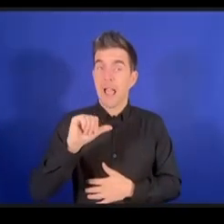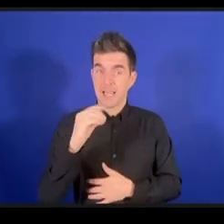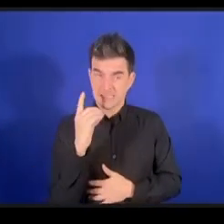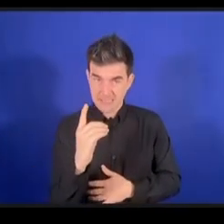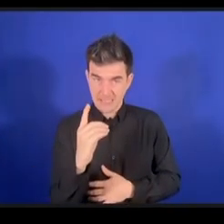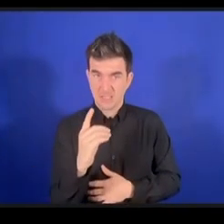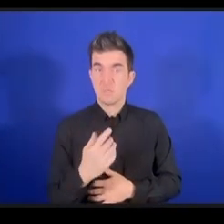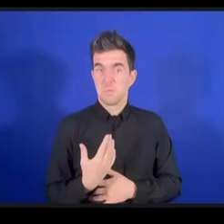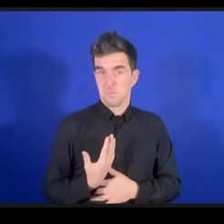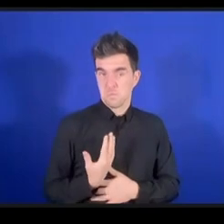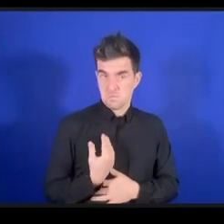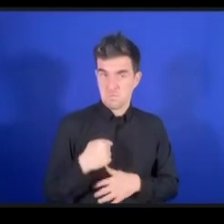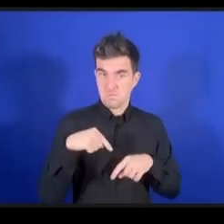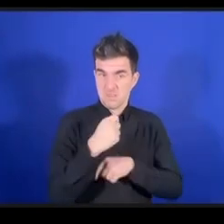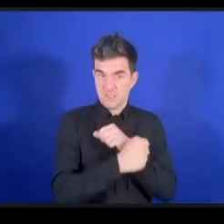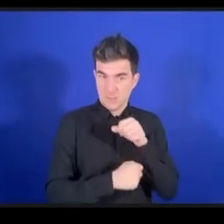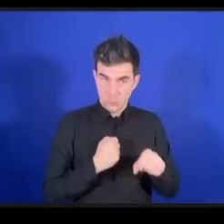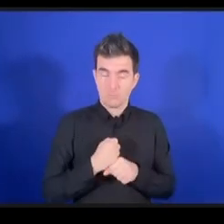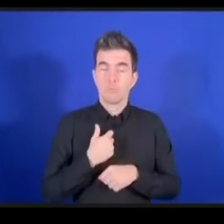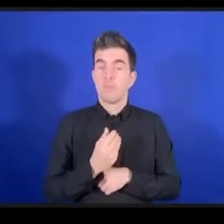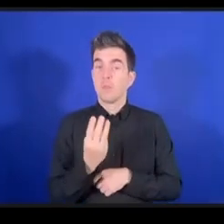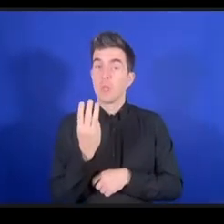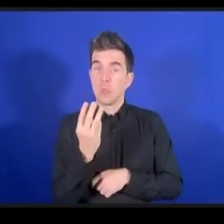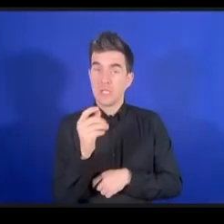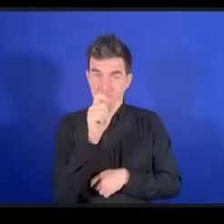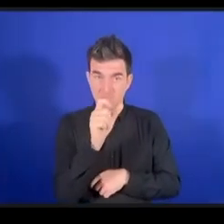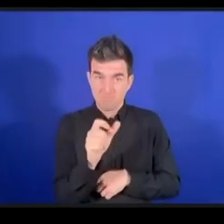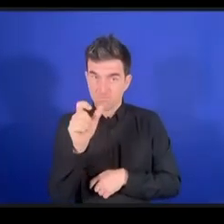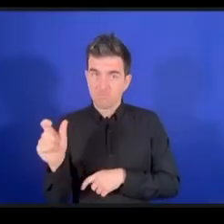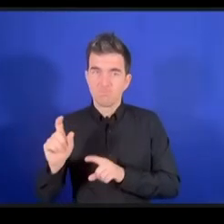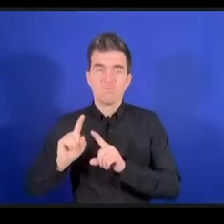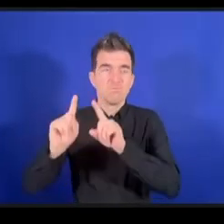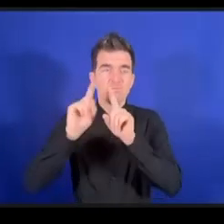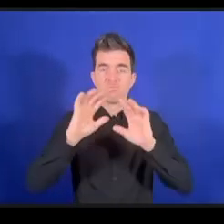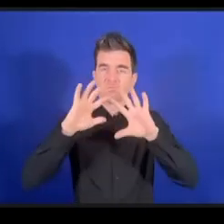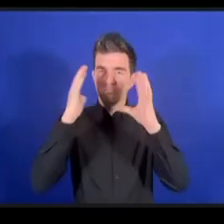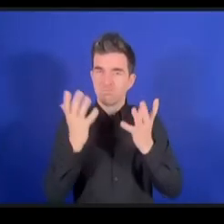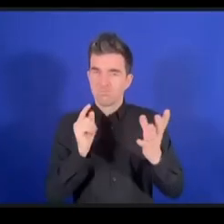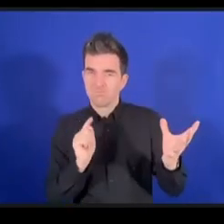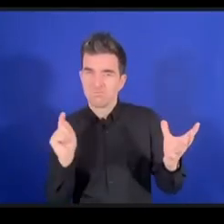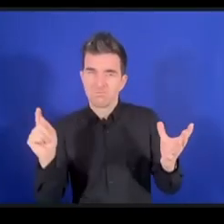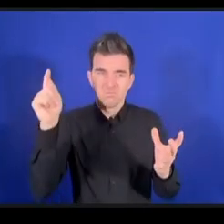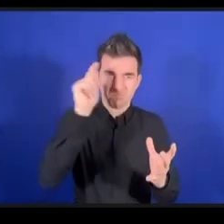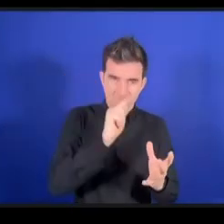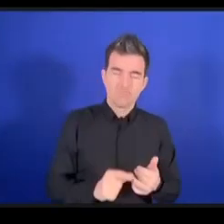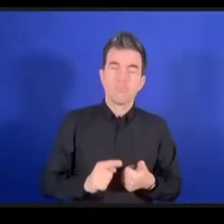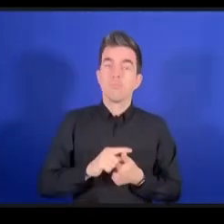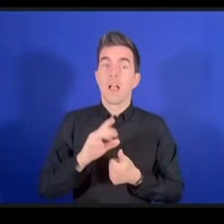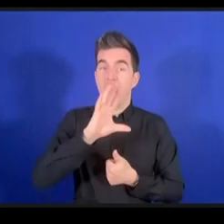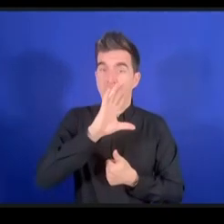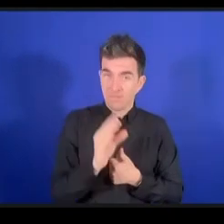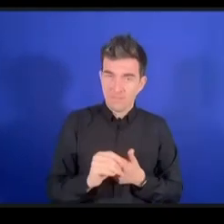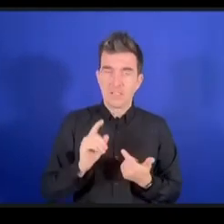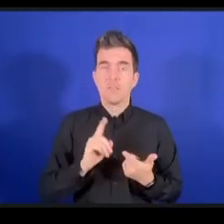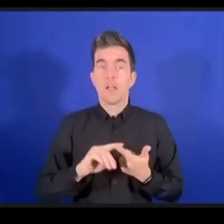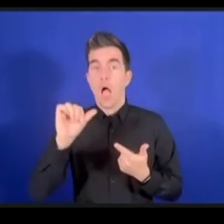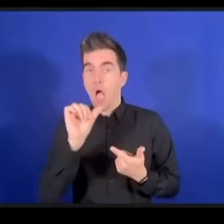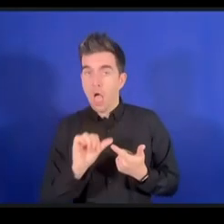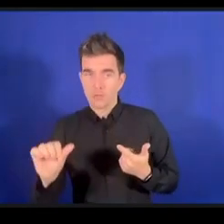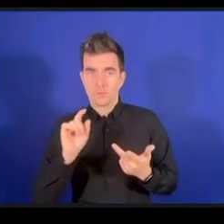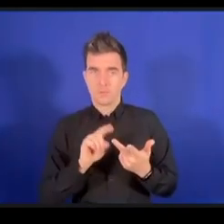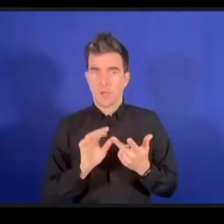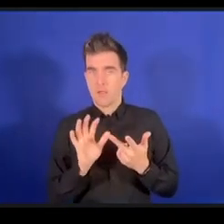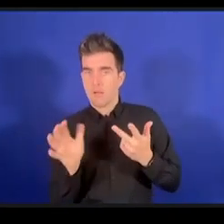من آسيا والهادي والثالث من أوروبا وفرنا لهم الموارد المانية من خلال منح